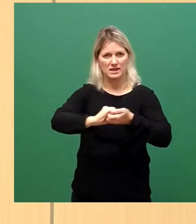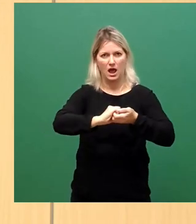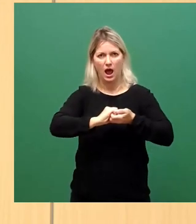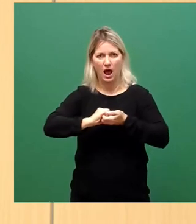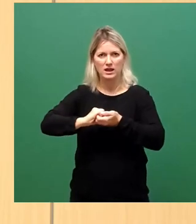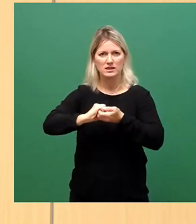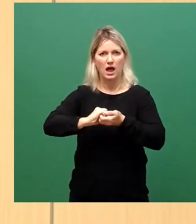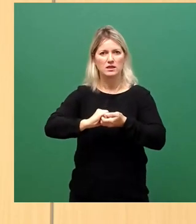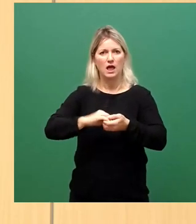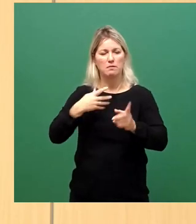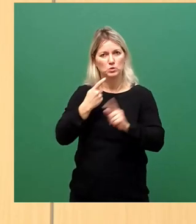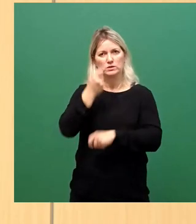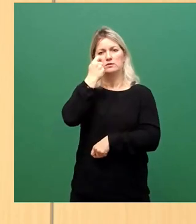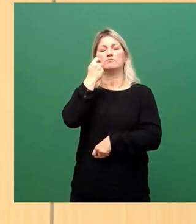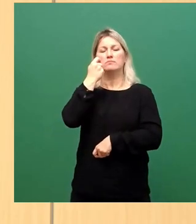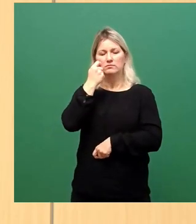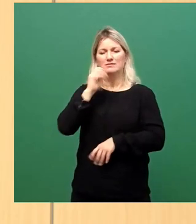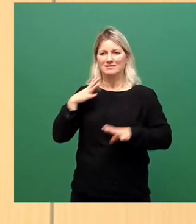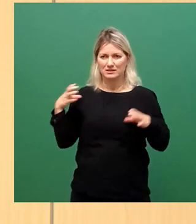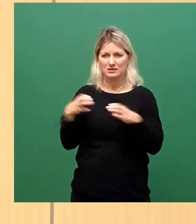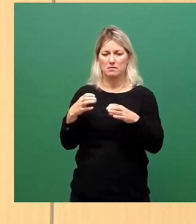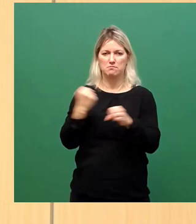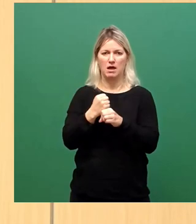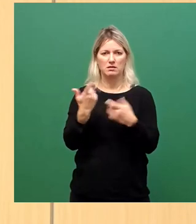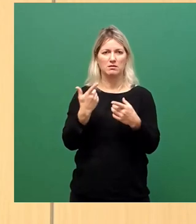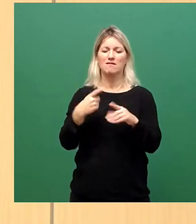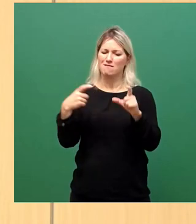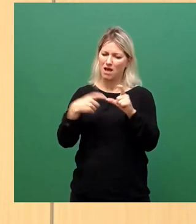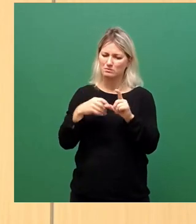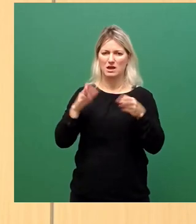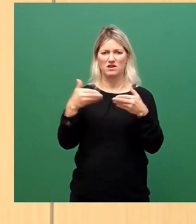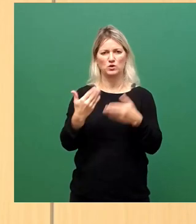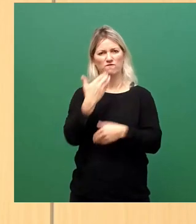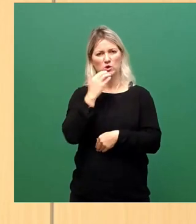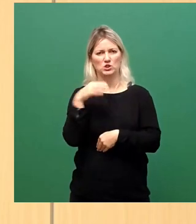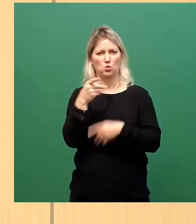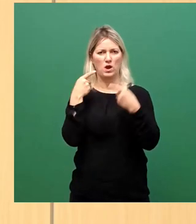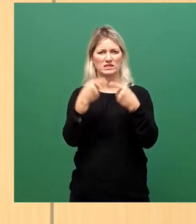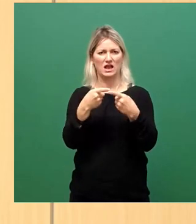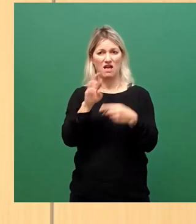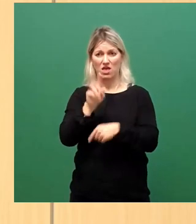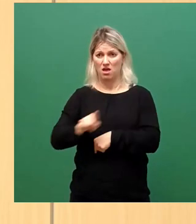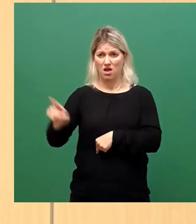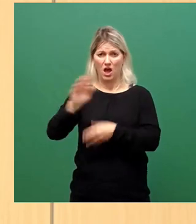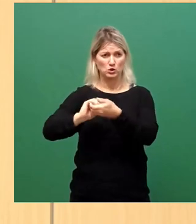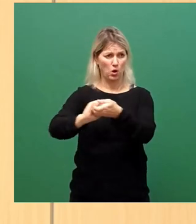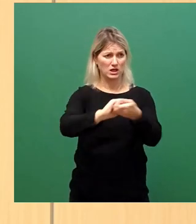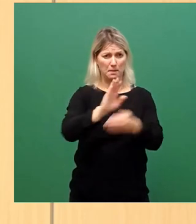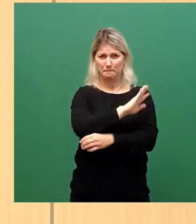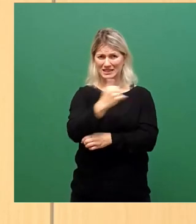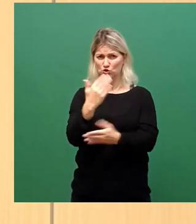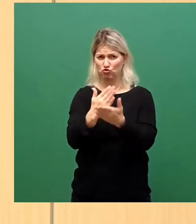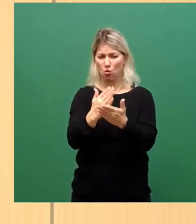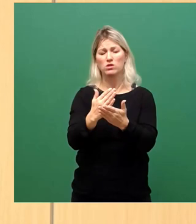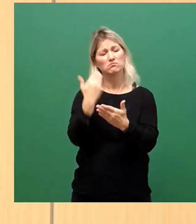anzugehen. Die SPD-Fraktion steht dafür und dankt allen, die das solidarisch jetzt auch schon tun. Und Herr Oberbürgermeister, wenn Sie mir noch eine